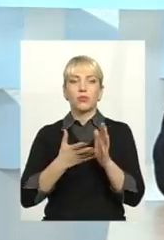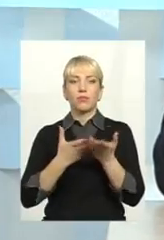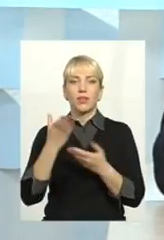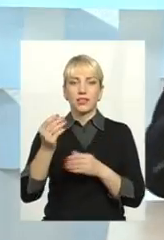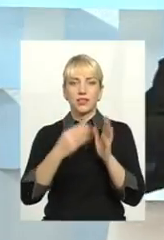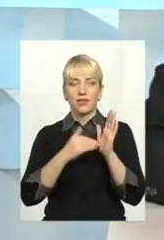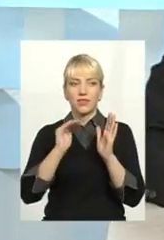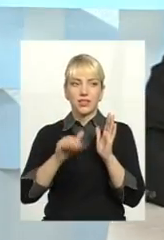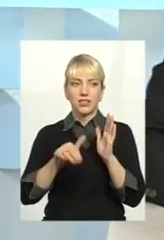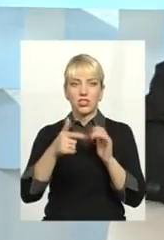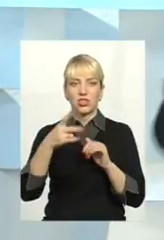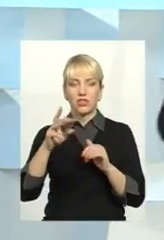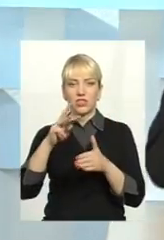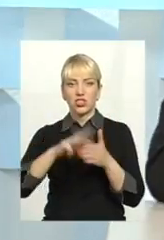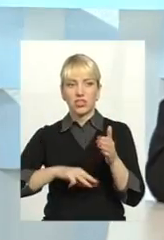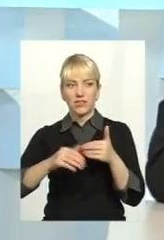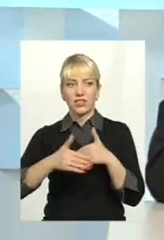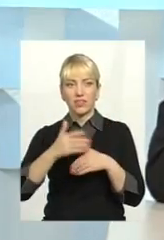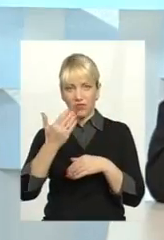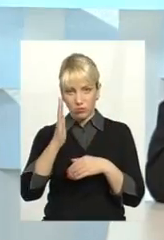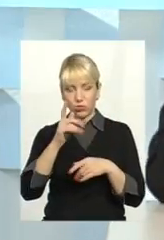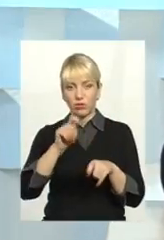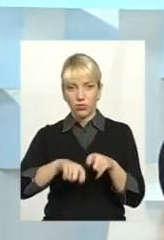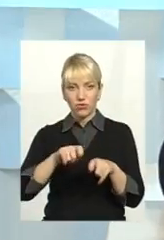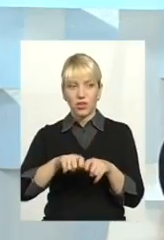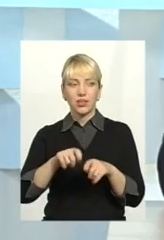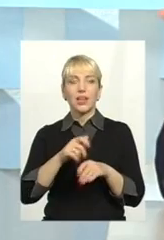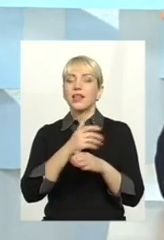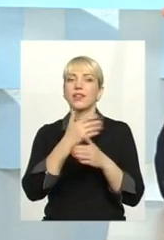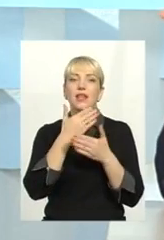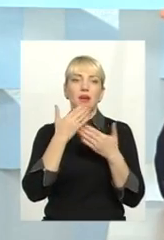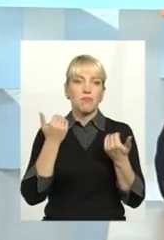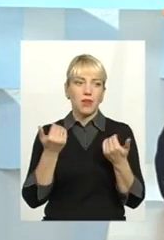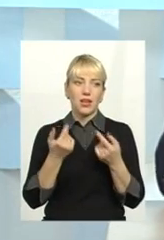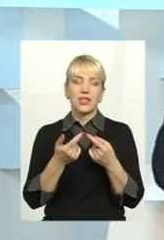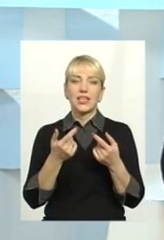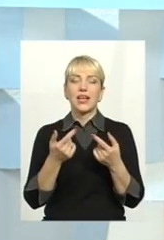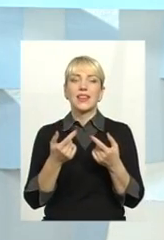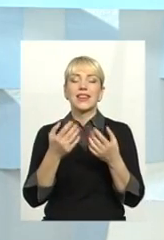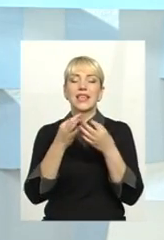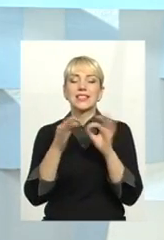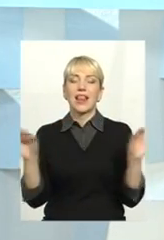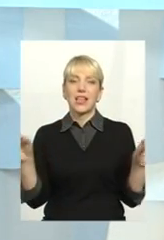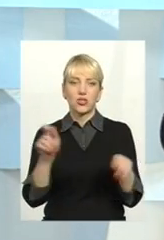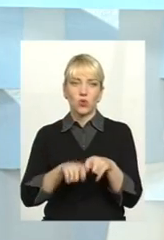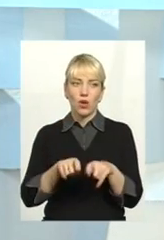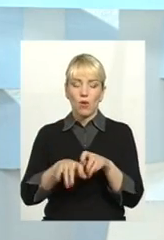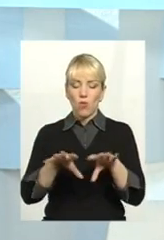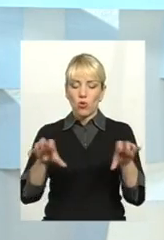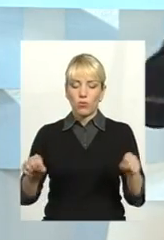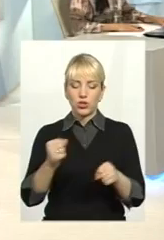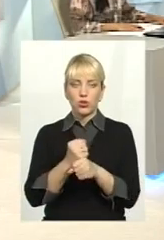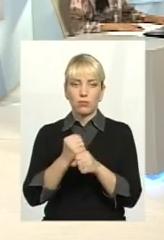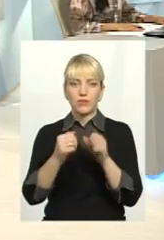тисяч гривень штрафних санкцій. Ви будете робити цю перевірку? Немає ні незалежного контролю. Монополіст зробив